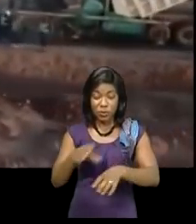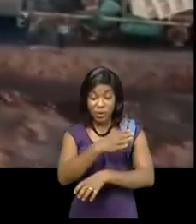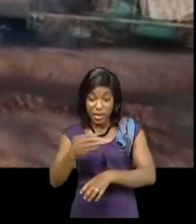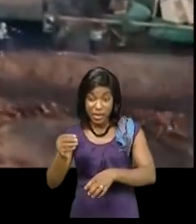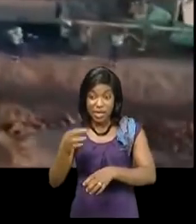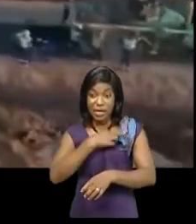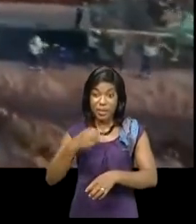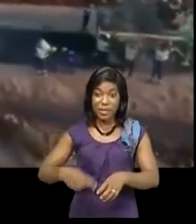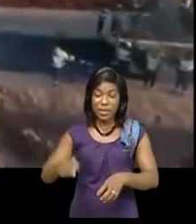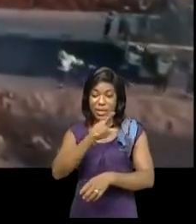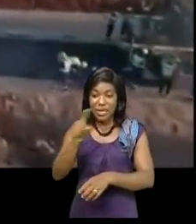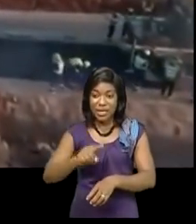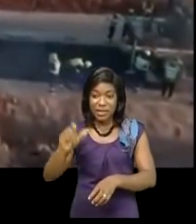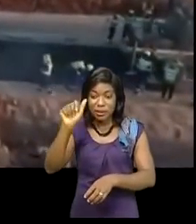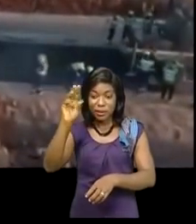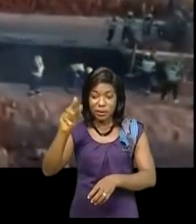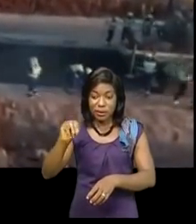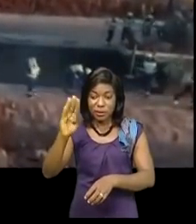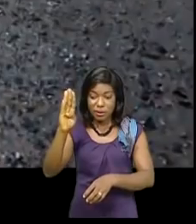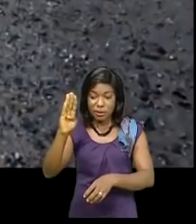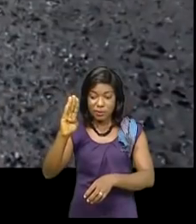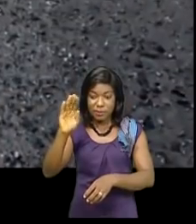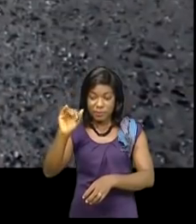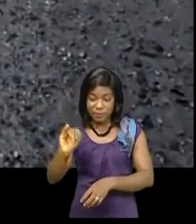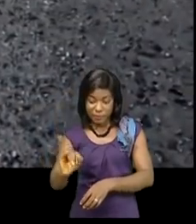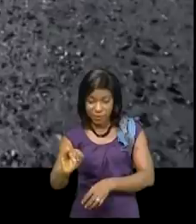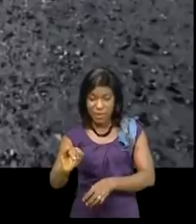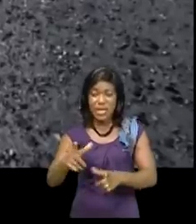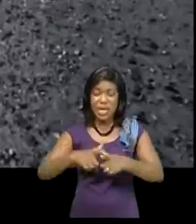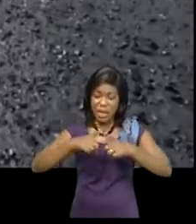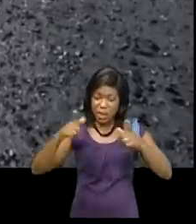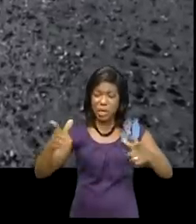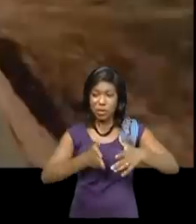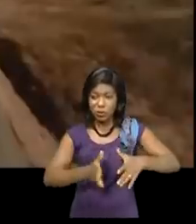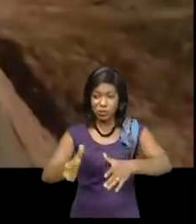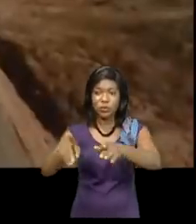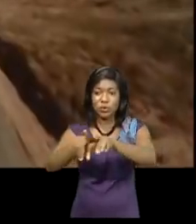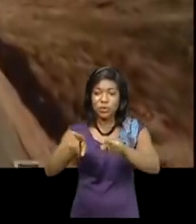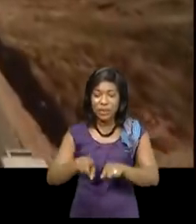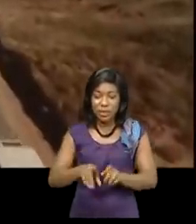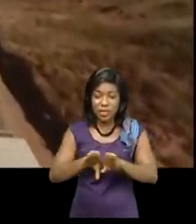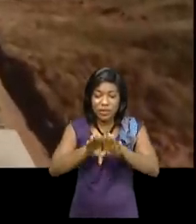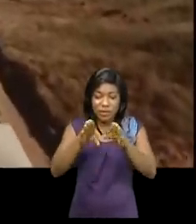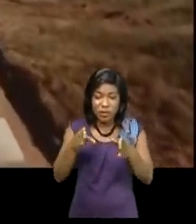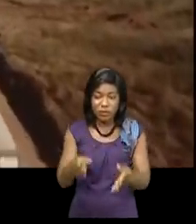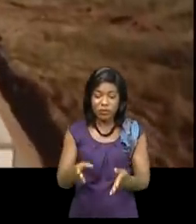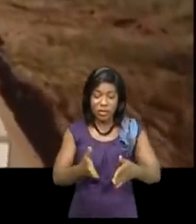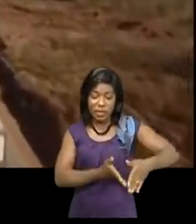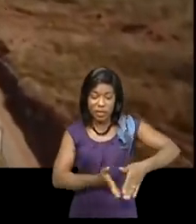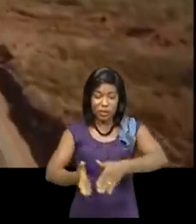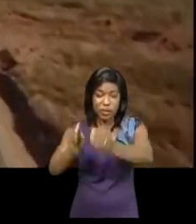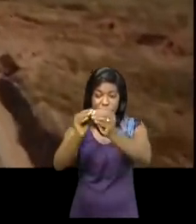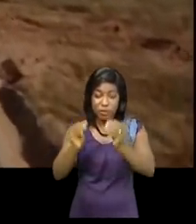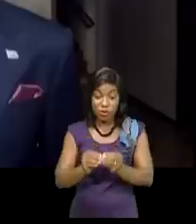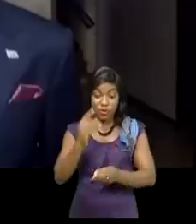de la Zambie. C'est un très grand ouvrage, et qui va vraiment désengorger la route nationale